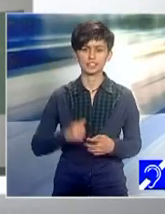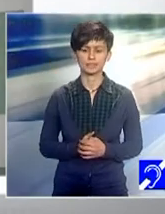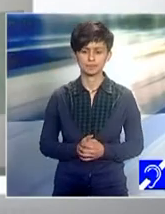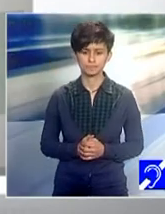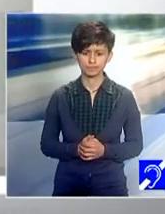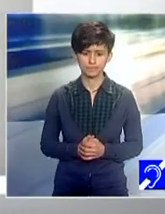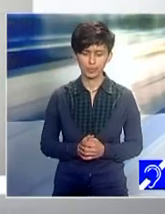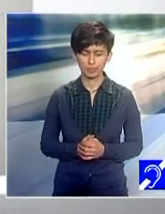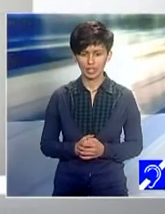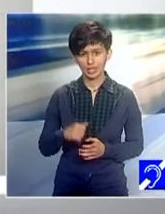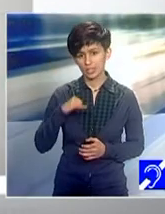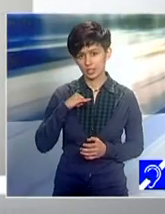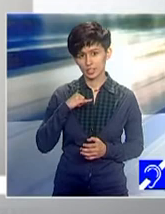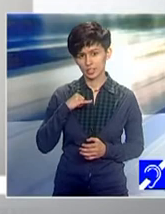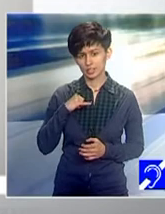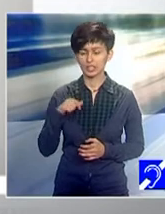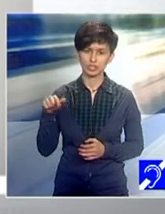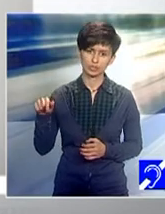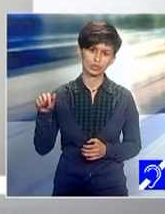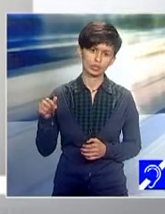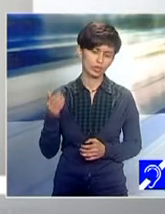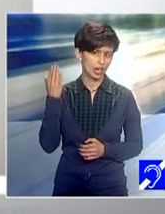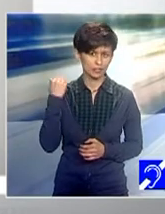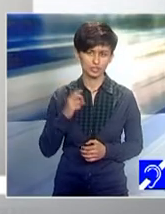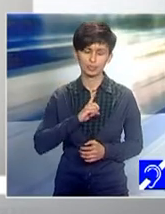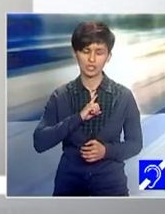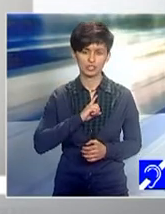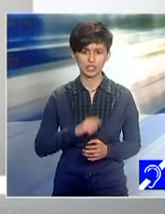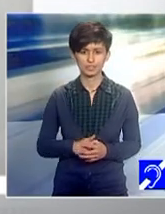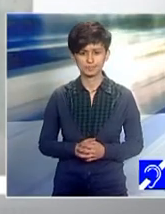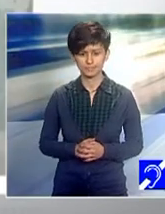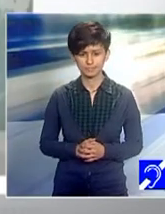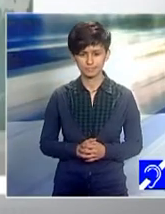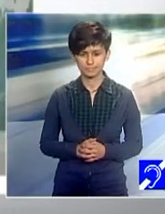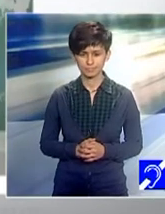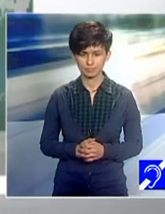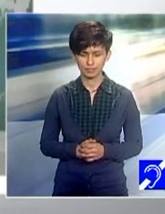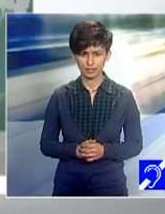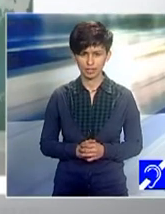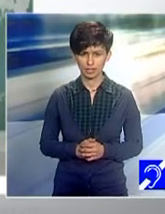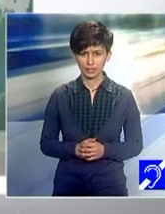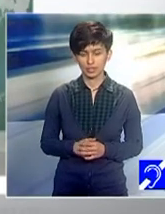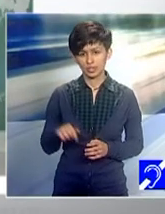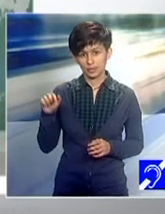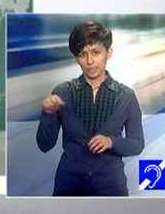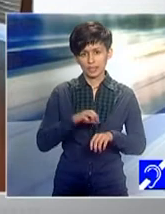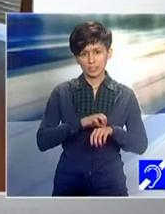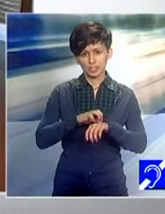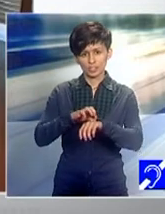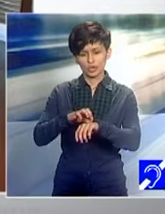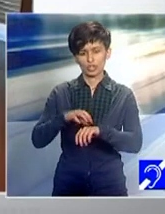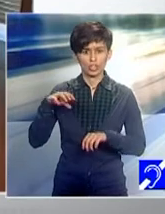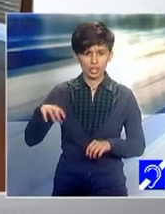interesul lor, pe lângă a fi profesional, a fost și unul personal. Doamna Tomașcheviș, ca și coordonator local